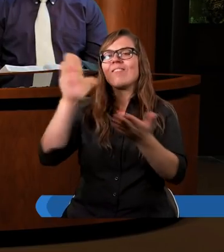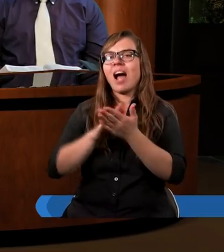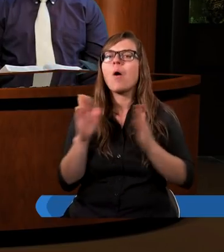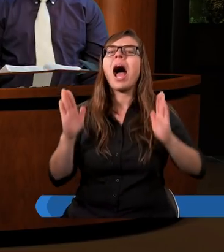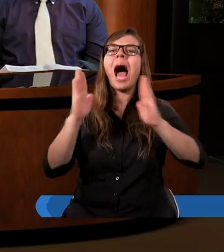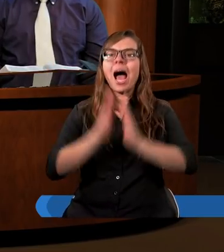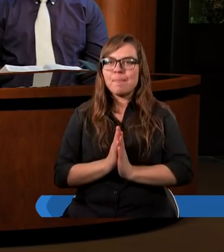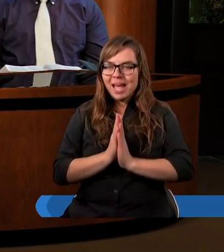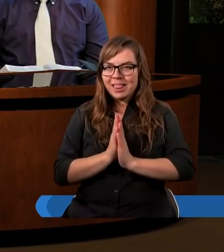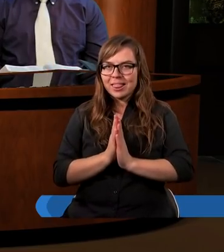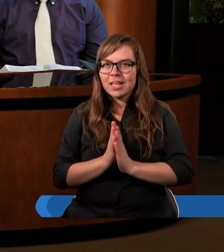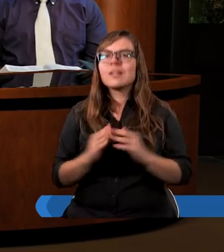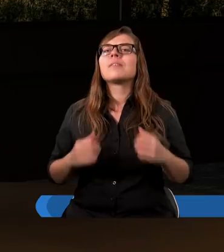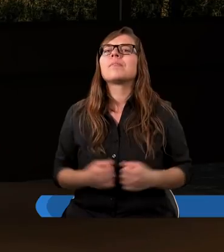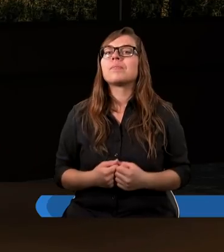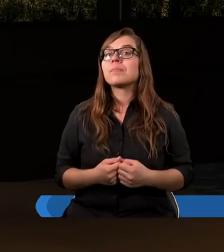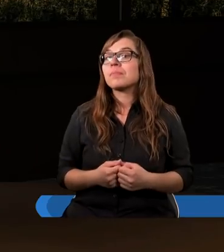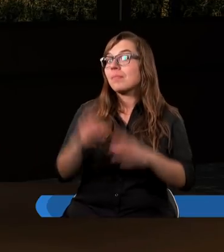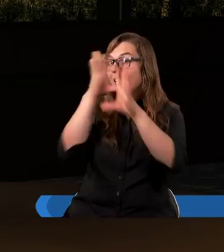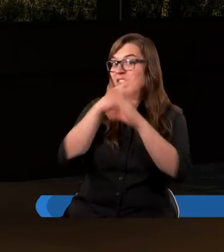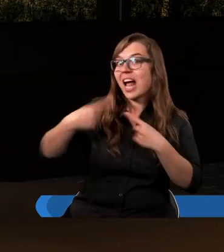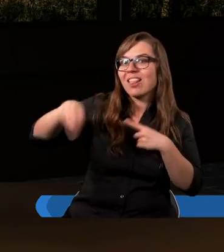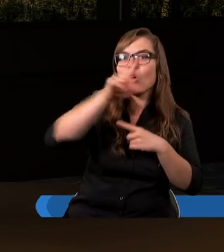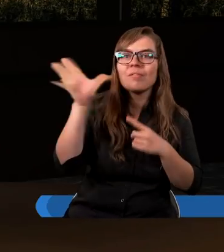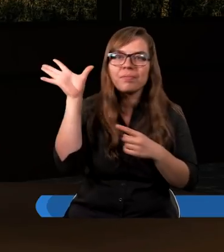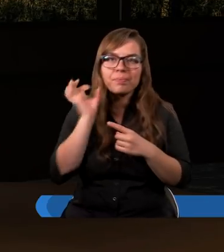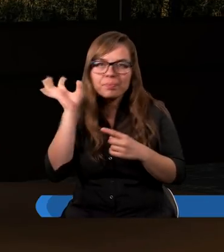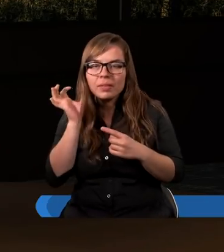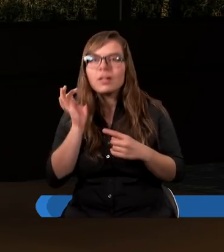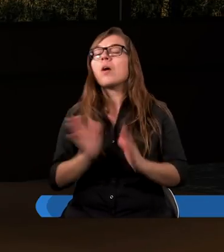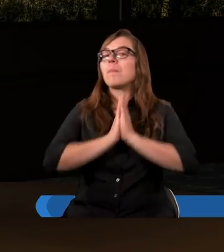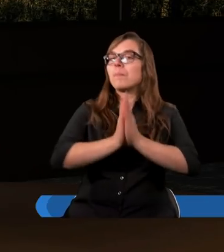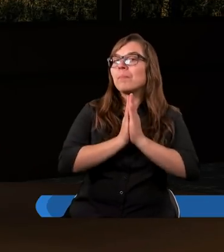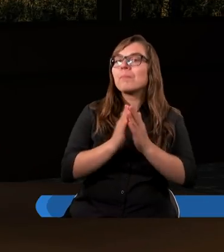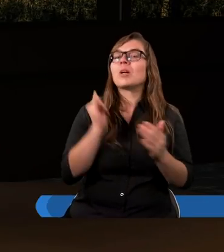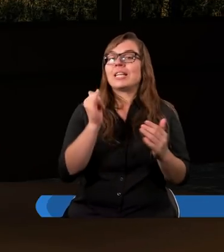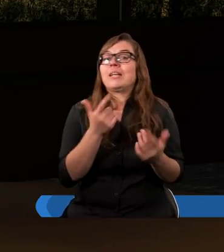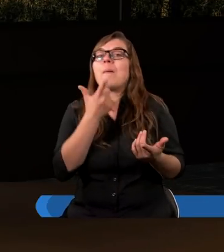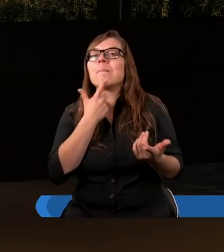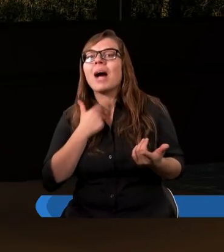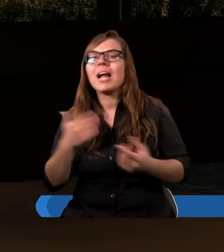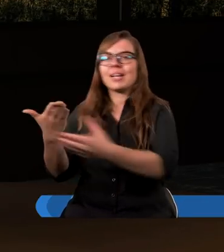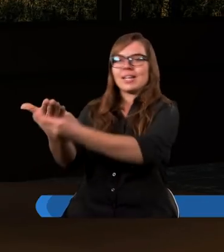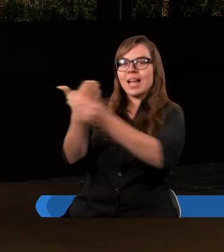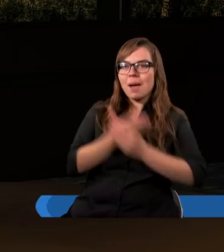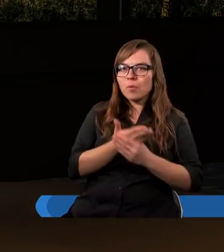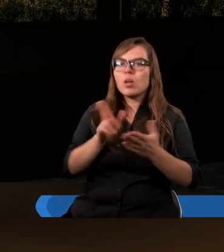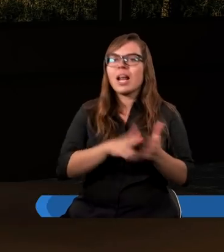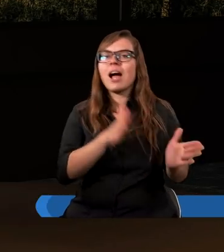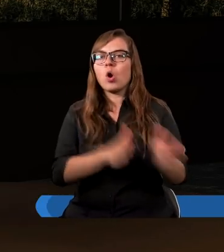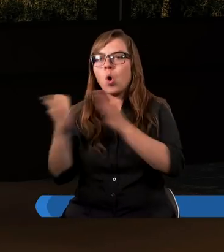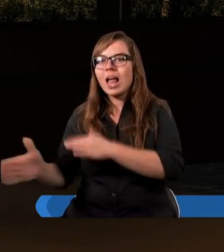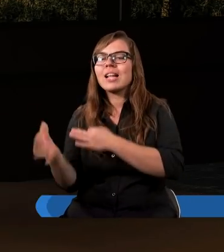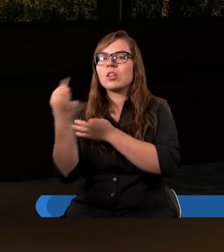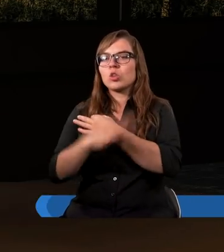Amen. Amen. Szanowni słuchacze, pragnę zaprosić na kolejne studium,